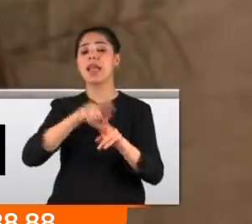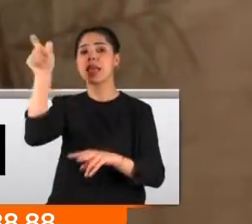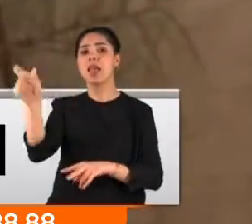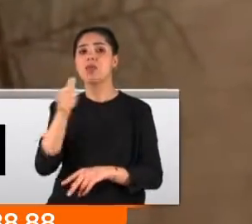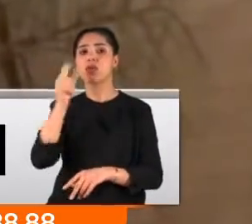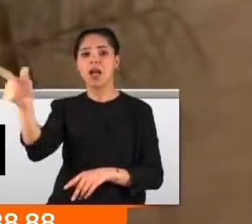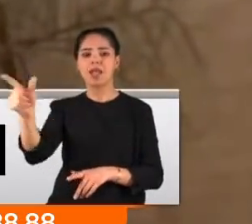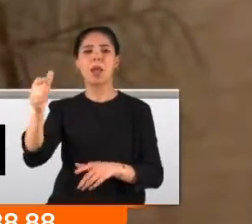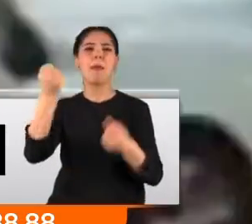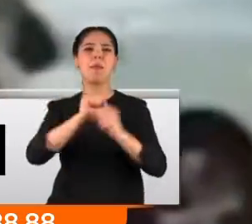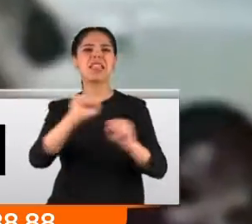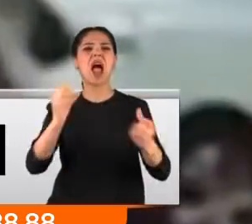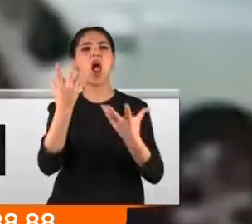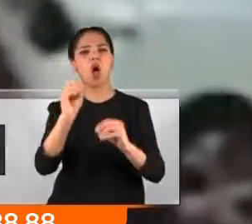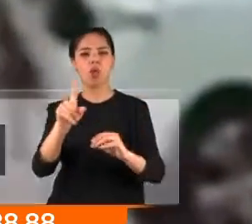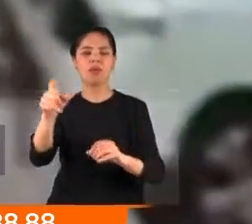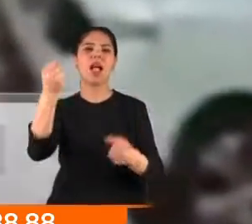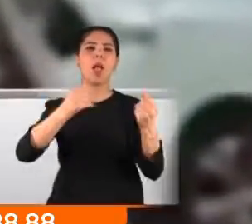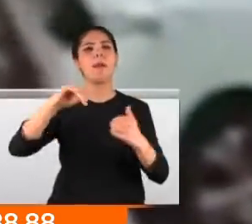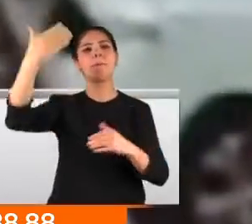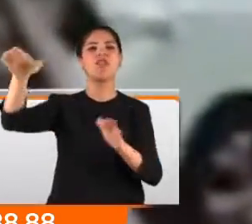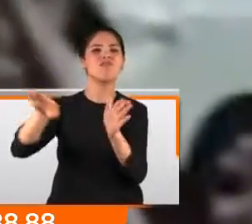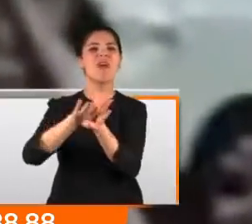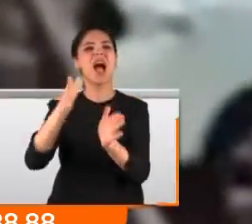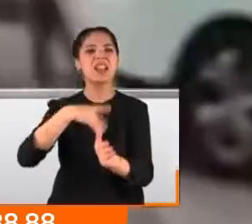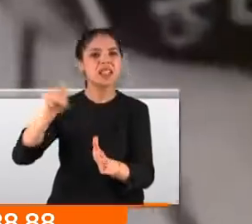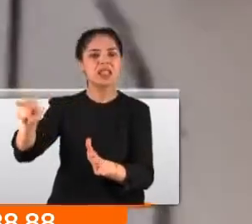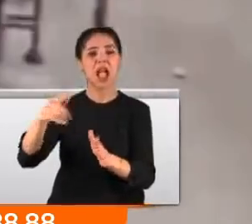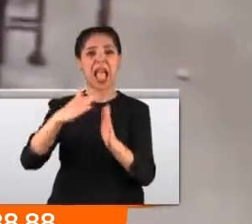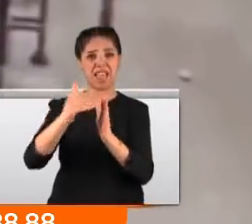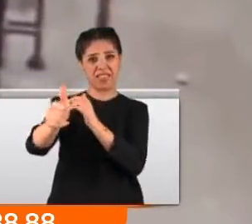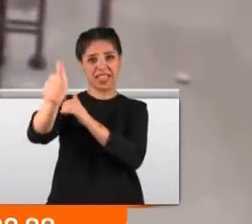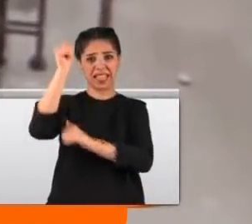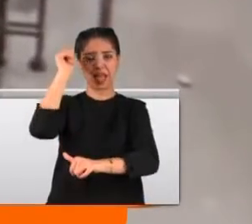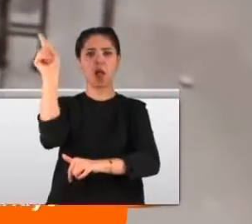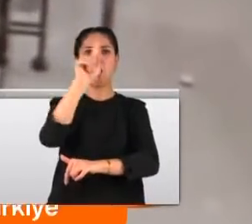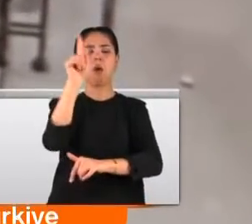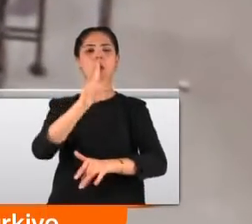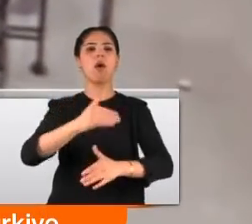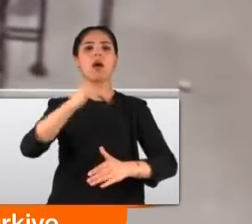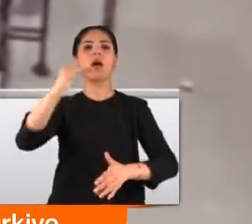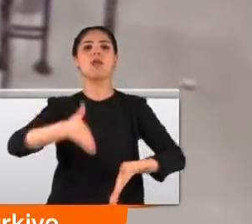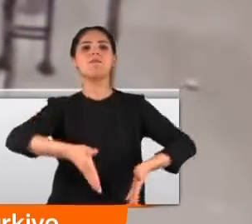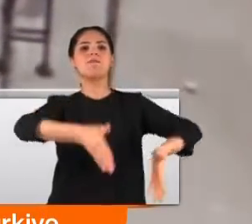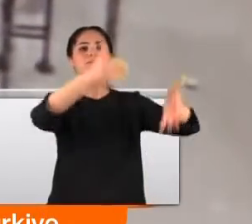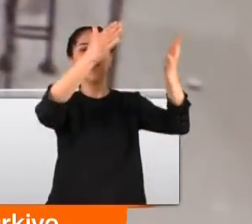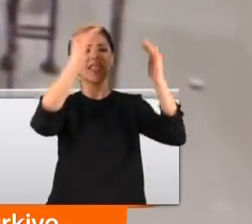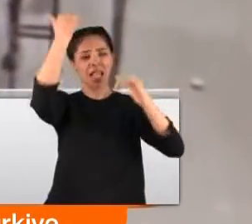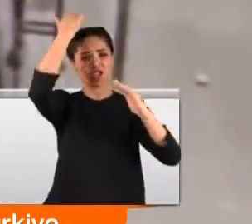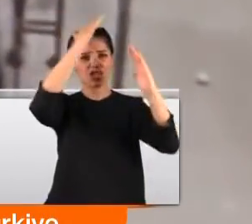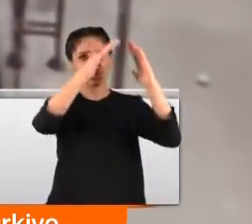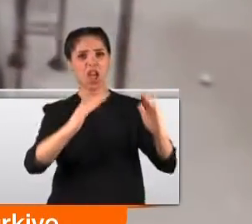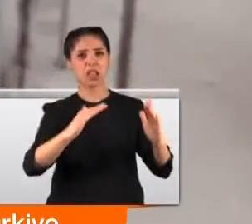aracının zarar görmemesi için güvenli bir alana park etmişti. Tam eve dönüyordu ki 10 katlı binanın çatısı yerinden koptu.